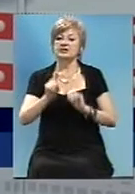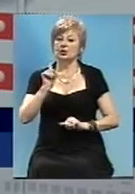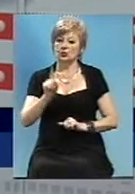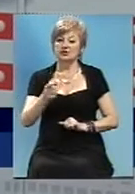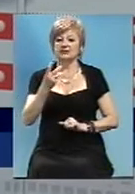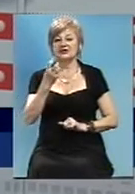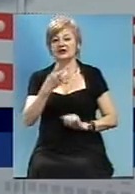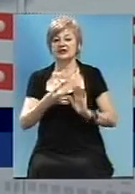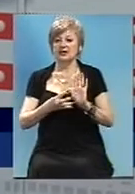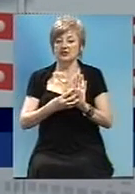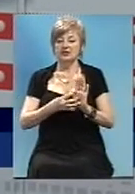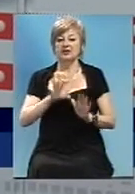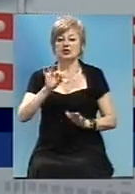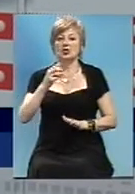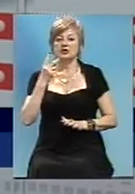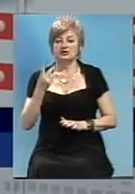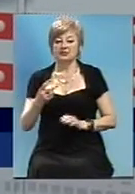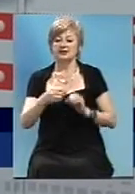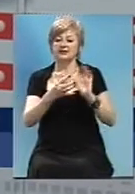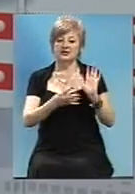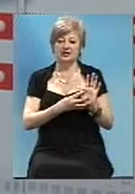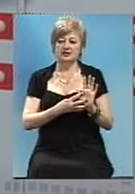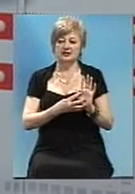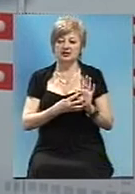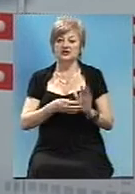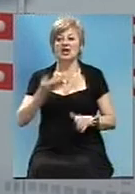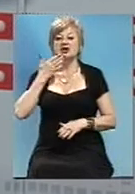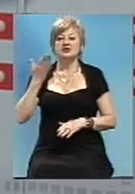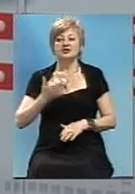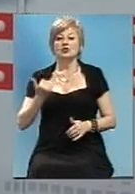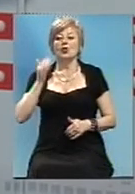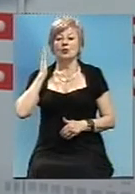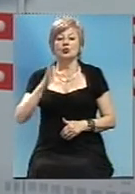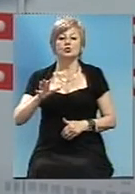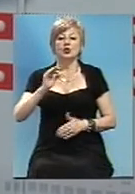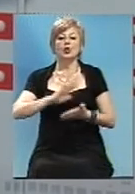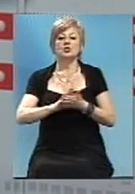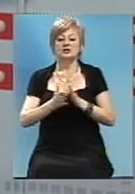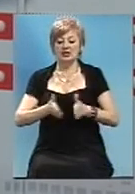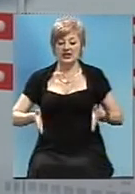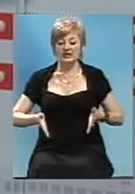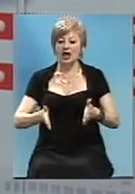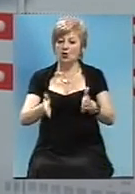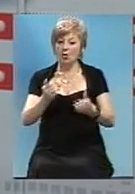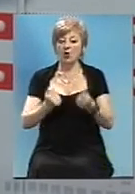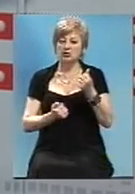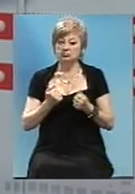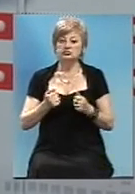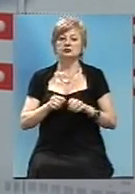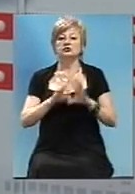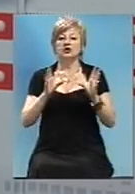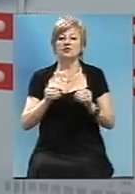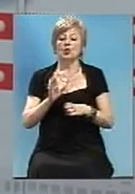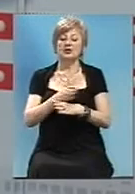-239-0219. Звітуватиме сьогодні про стан автодоріг у Запорізькій області в рамках